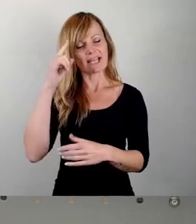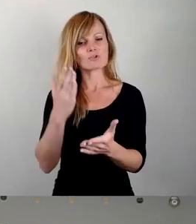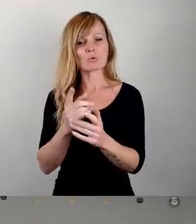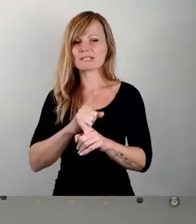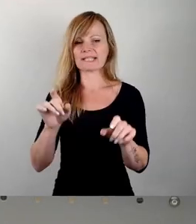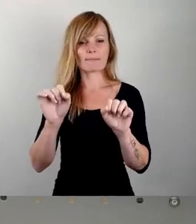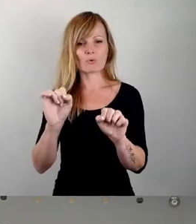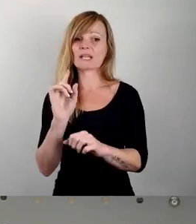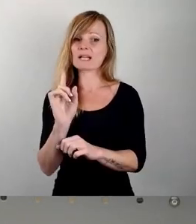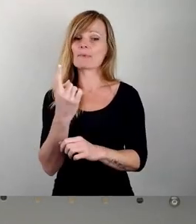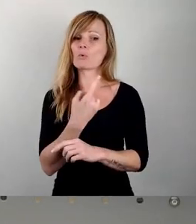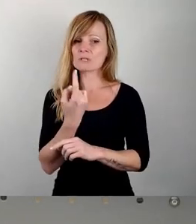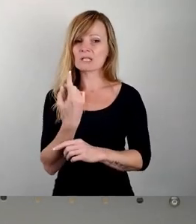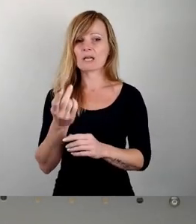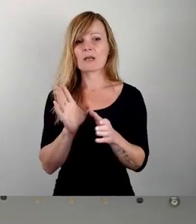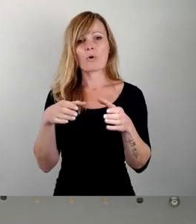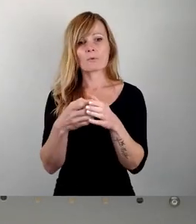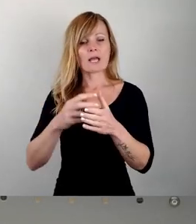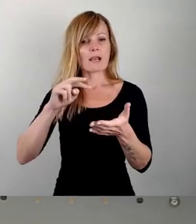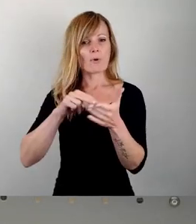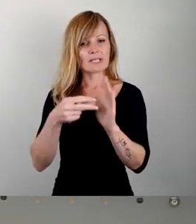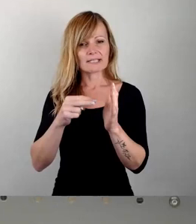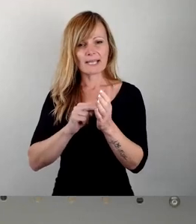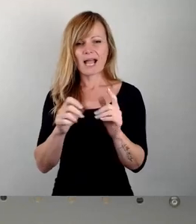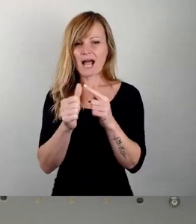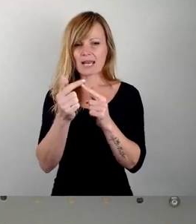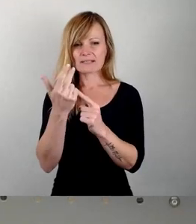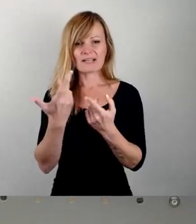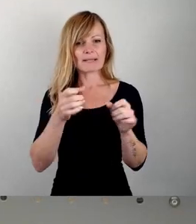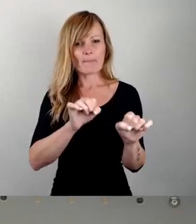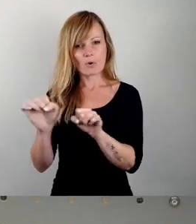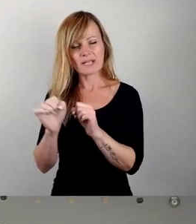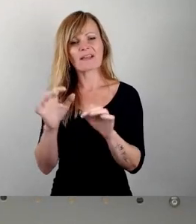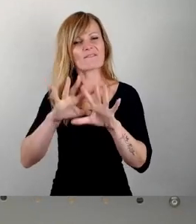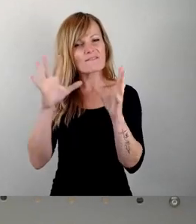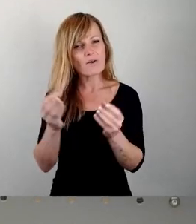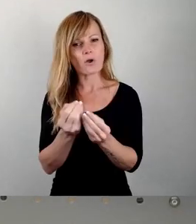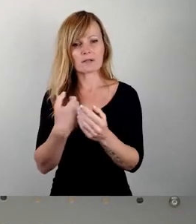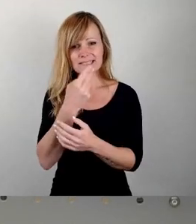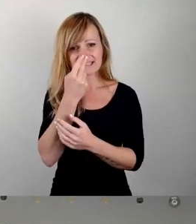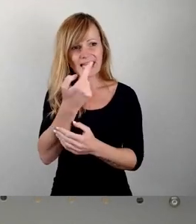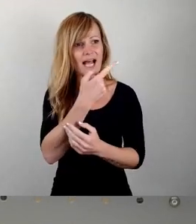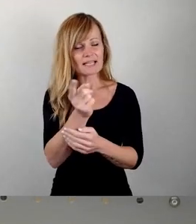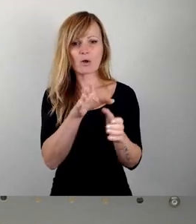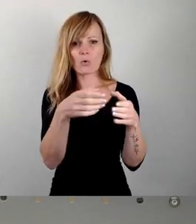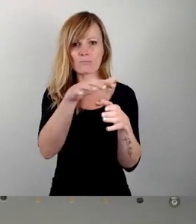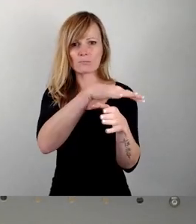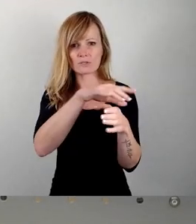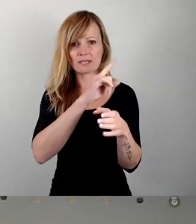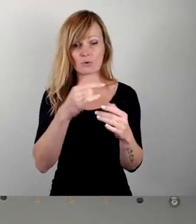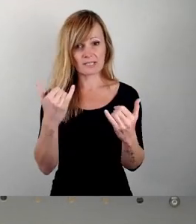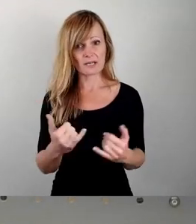kommunalen Politik sollten und könnten im vollen Umfang und das beweisen durchaus andere Kommunen, auch mit der hier